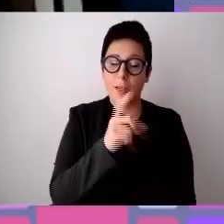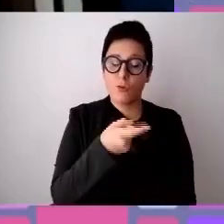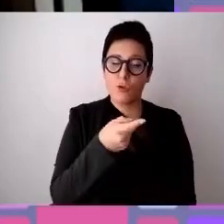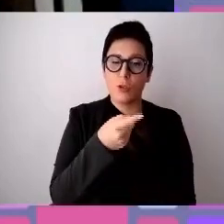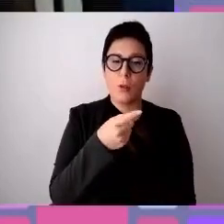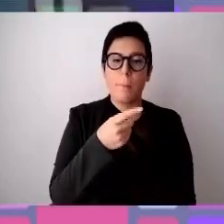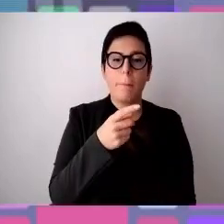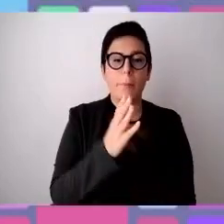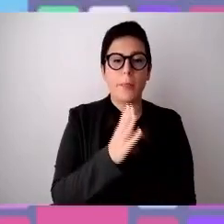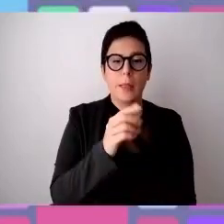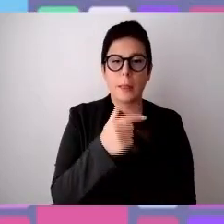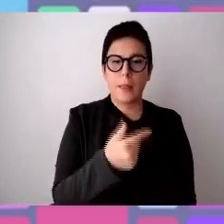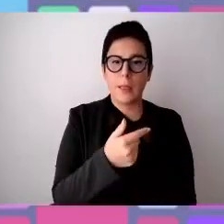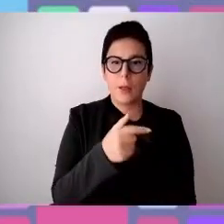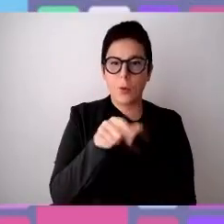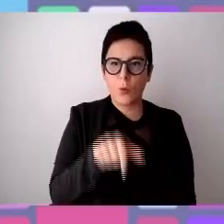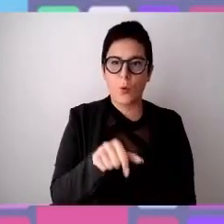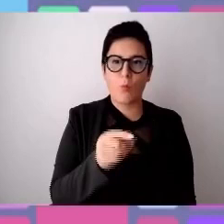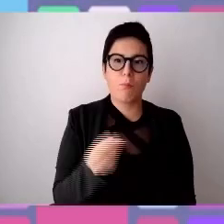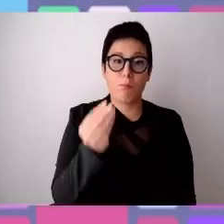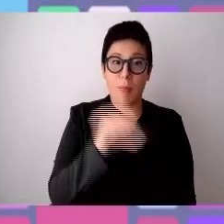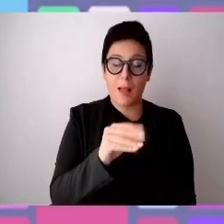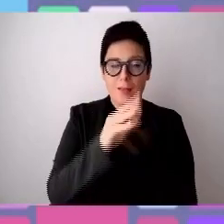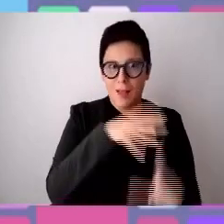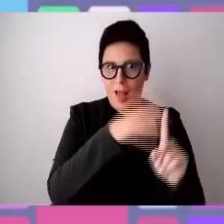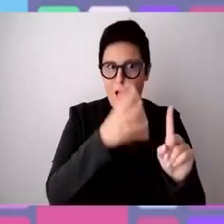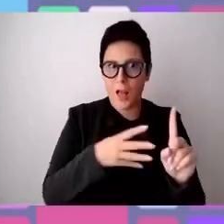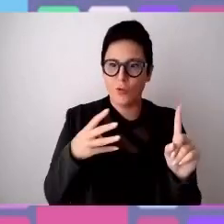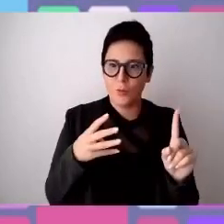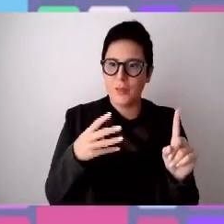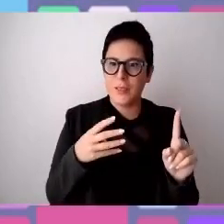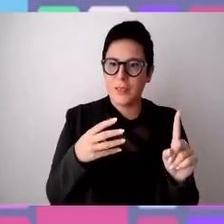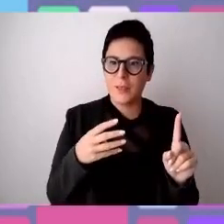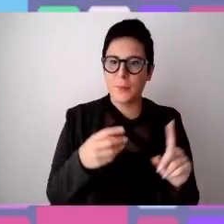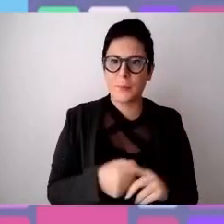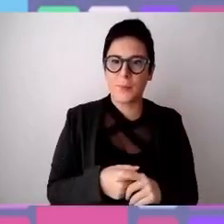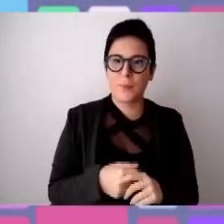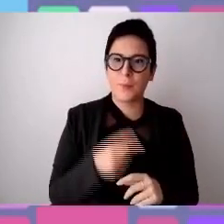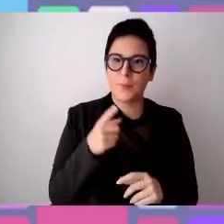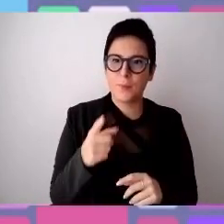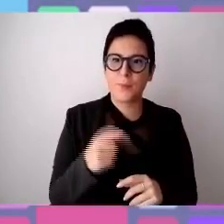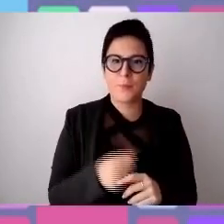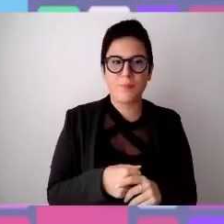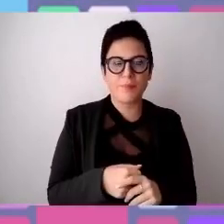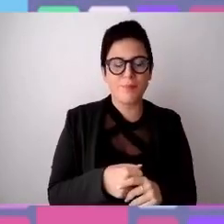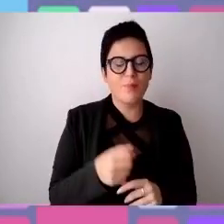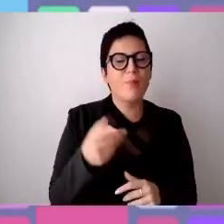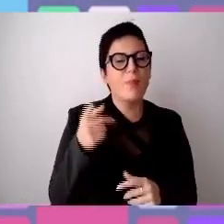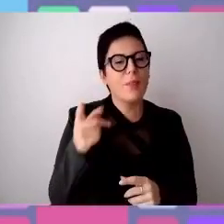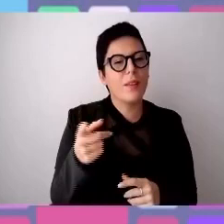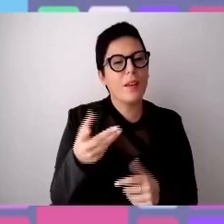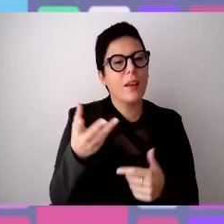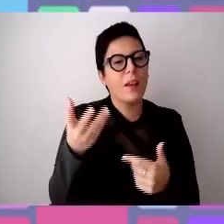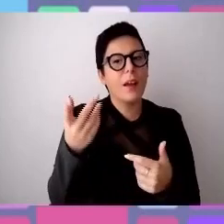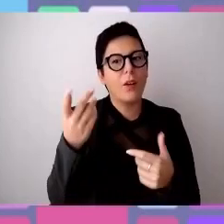Ferri, è direttore di Manpower Group e che è anche segretaria generale di Fondazione Human Age Institute. Ecco,